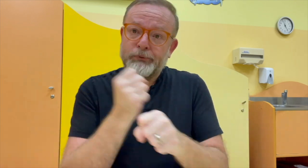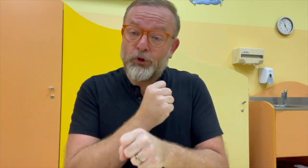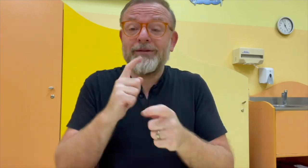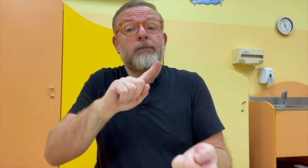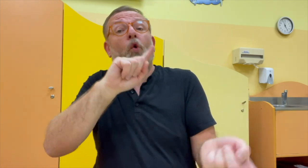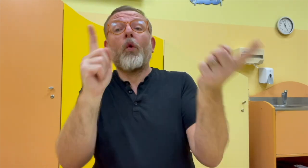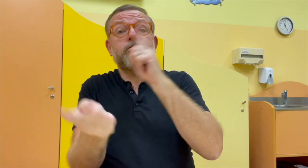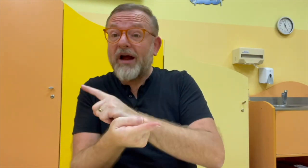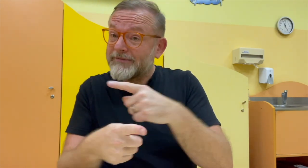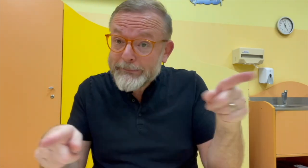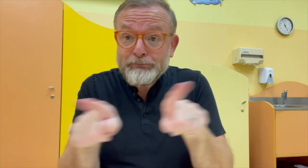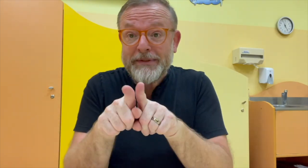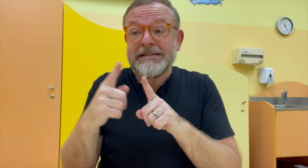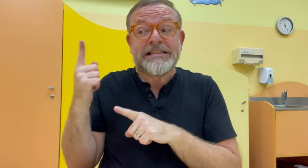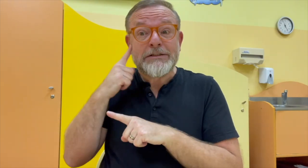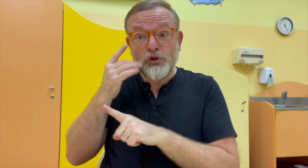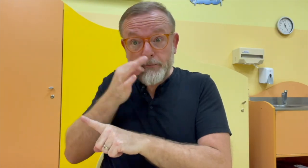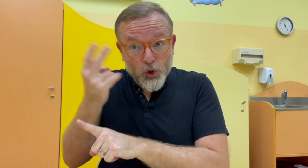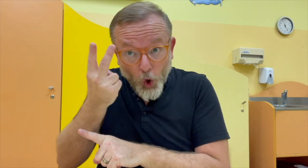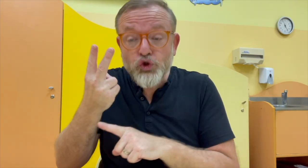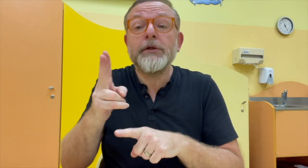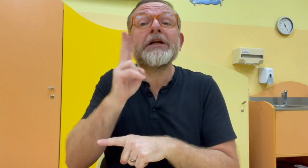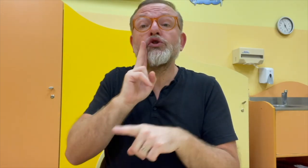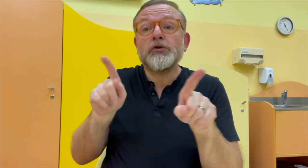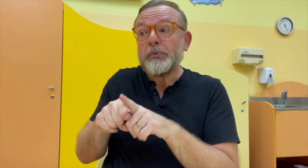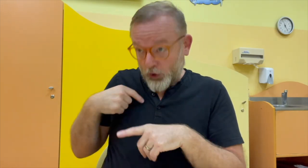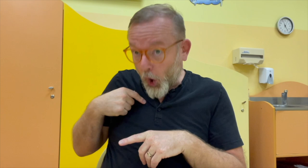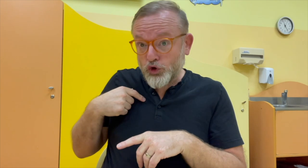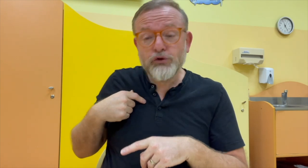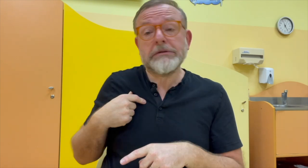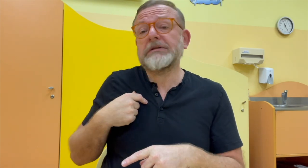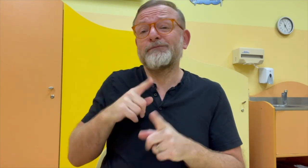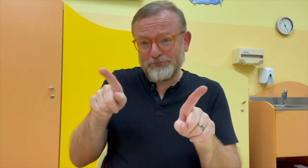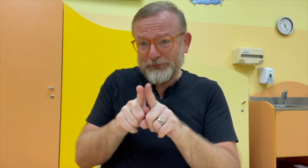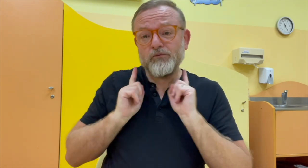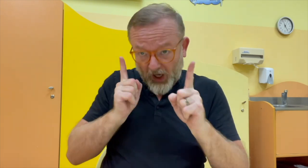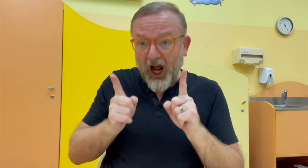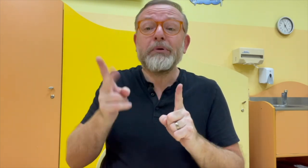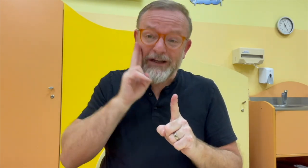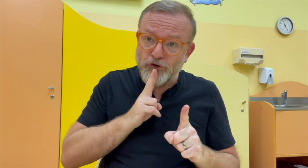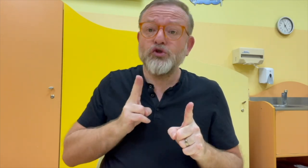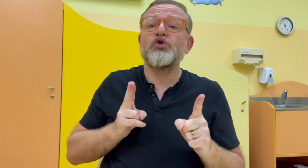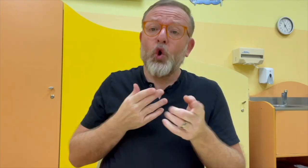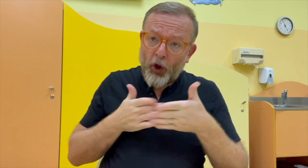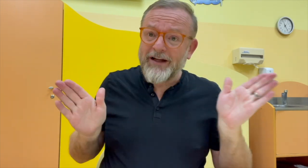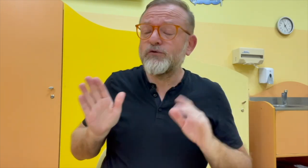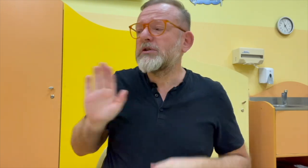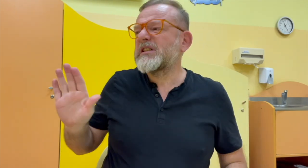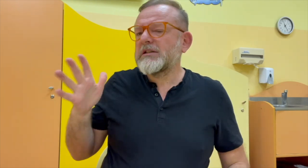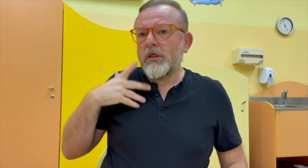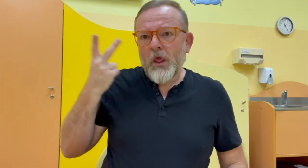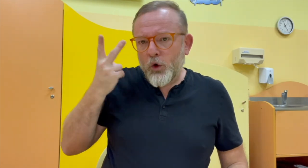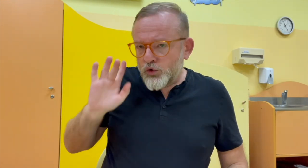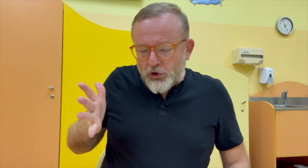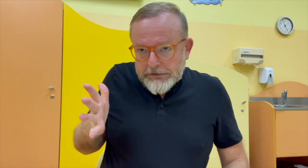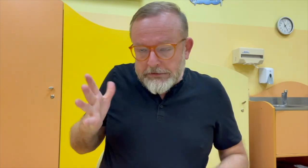nerozumí. Ale přitom by měl být naopak otevřený tomu, že mu jasně vysvětlí, co se děje. Ale i obráceně.